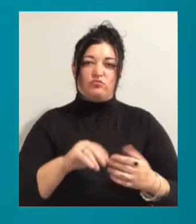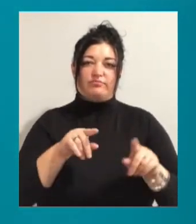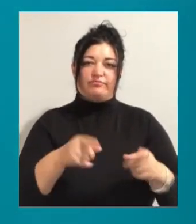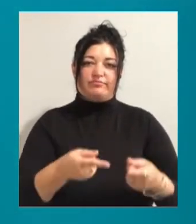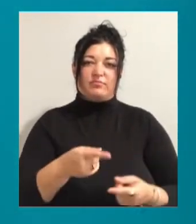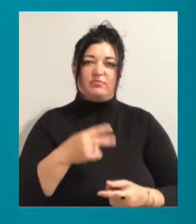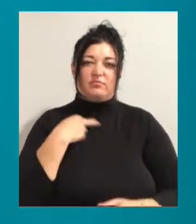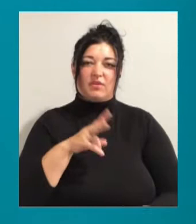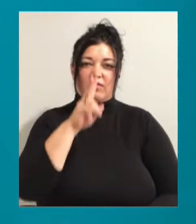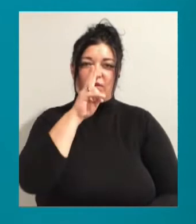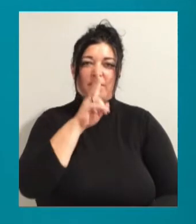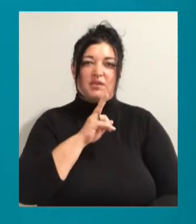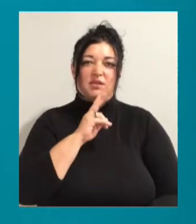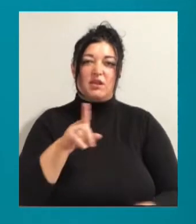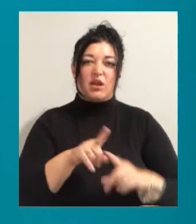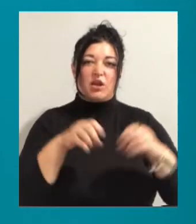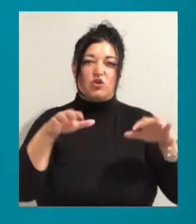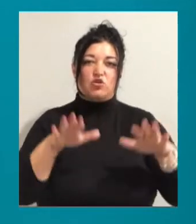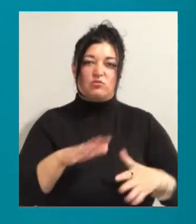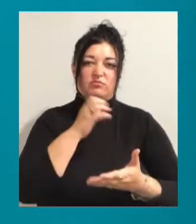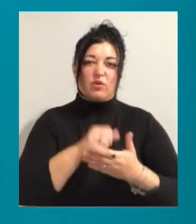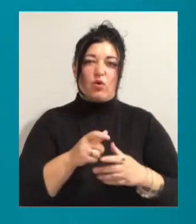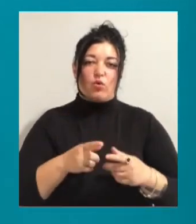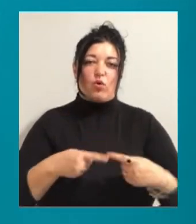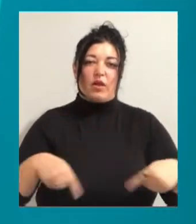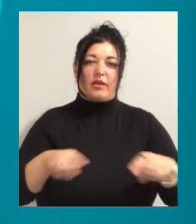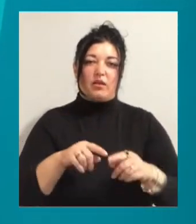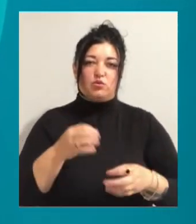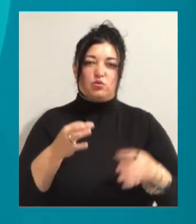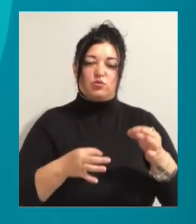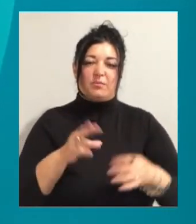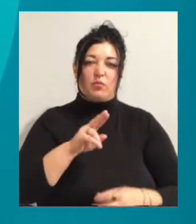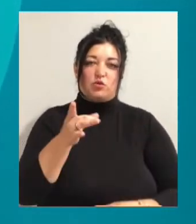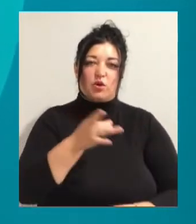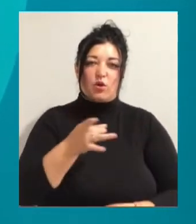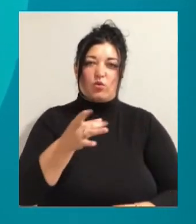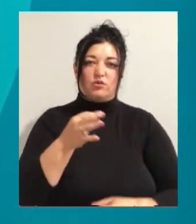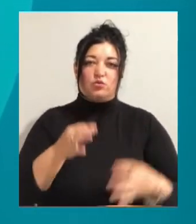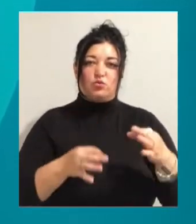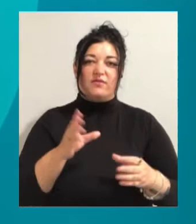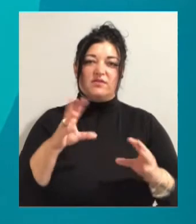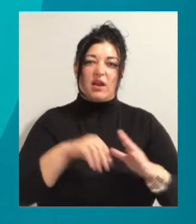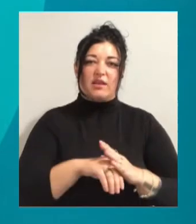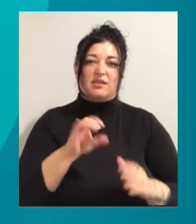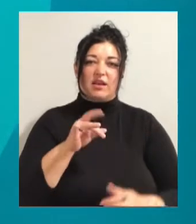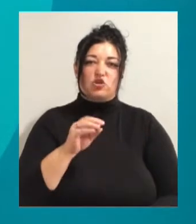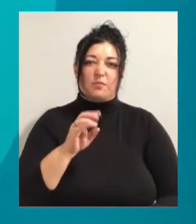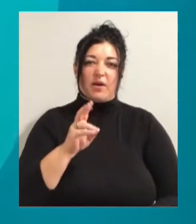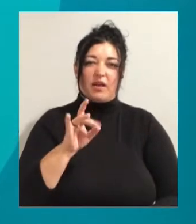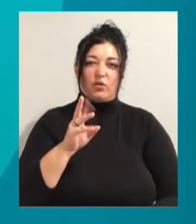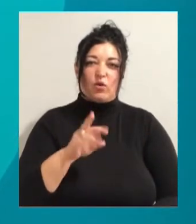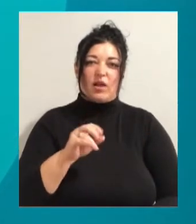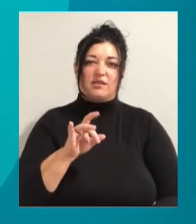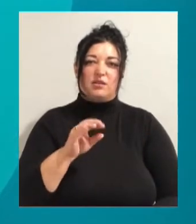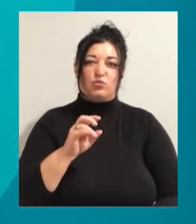місяці. Таке рішення ухвалила колегія суддів Приморського районного суду в складі Сергія Кічмаренка, Лариси Єршової та